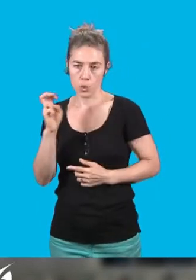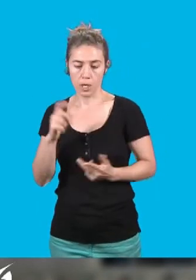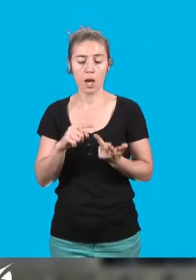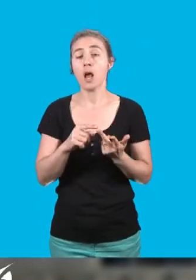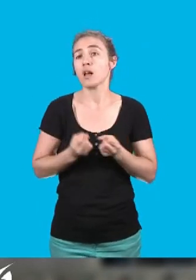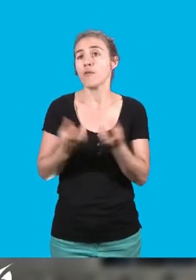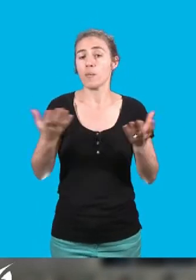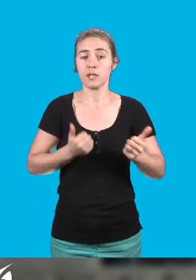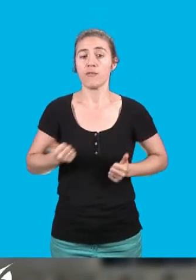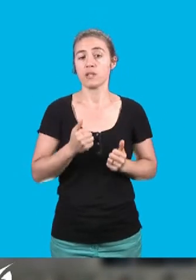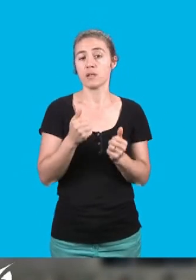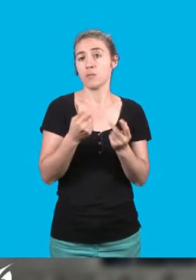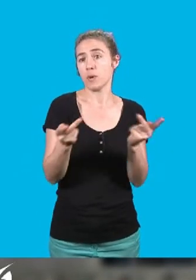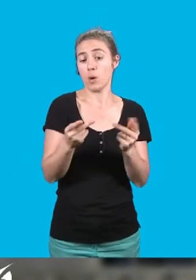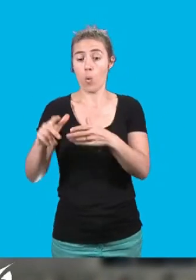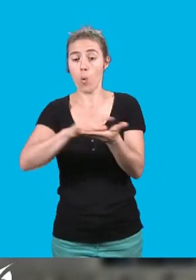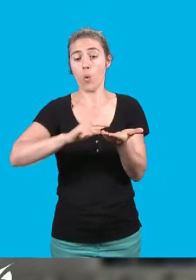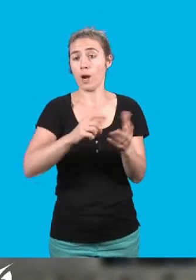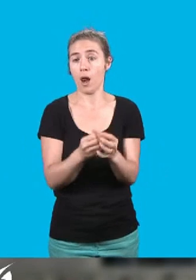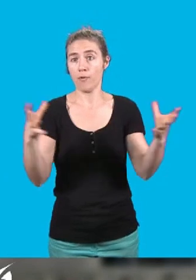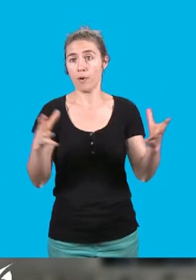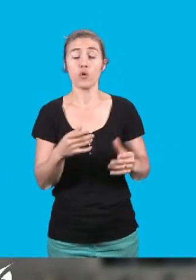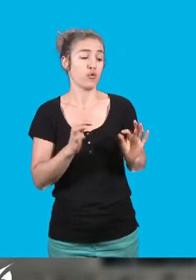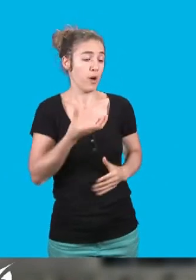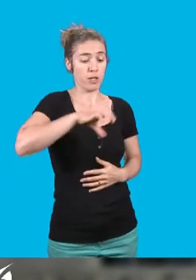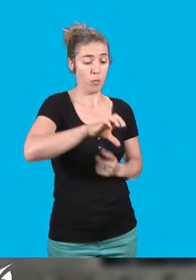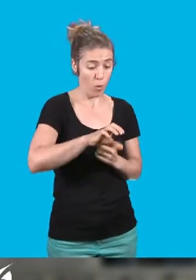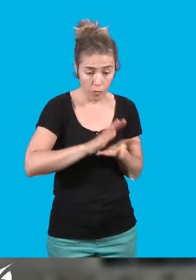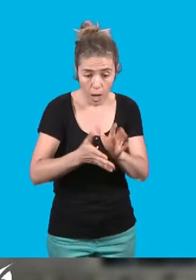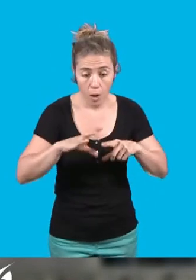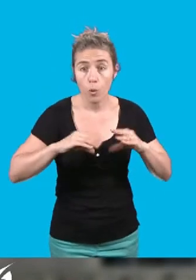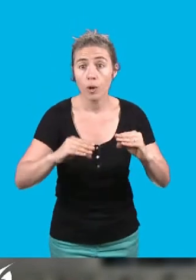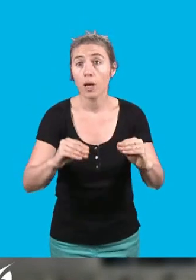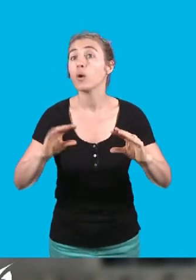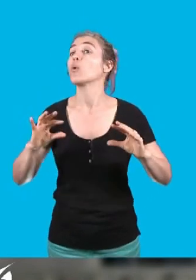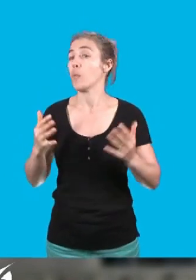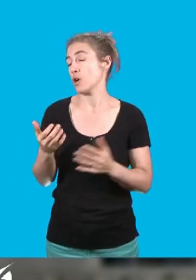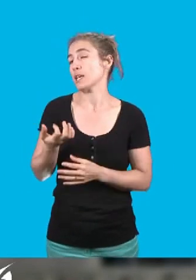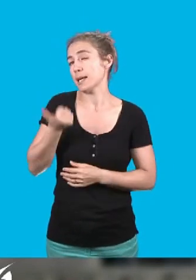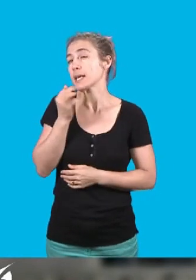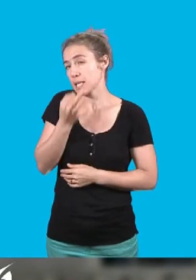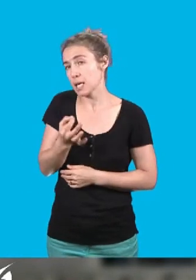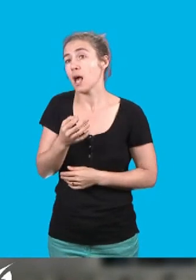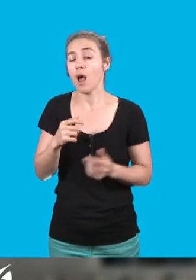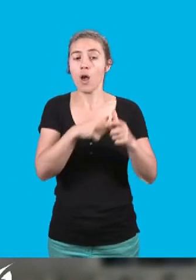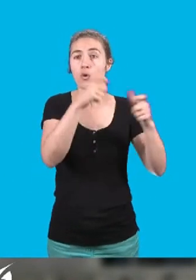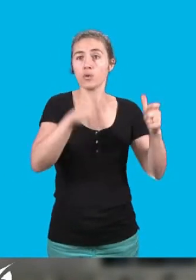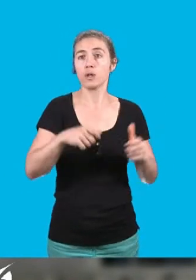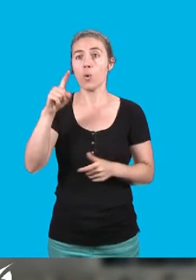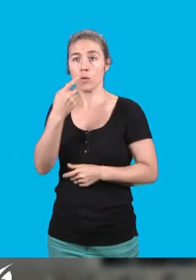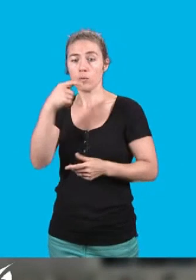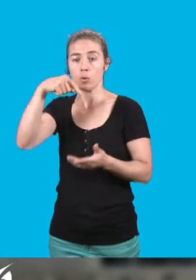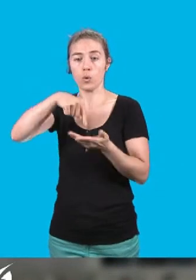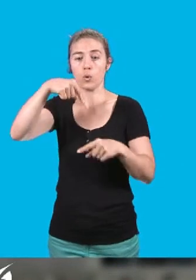publics locaux. Ainsi, ces investissements se concrétisent. Nous l'avons vu hier par la modernisation par exemple de l'usine de l'eau de la Roche,